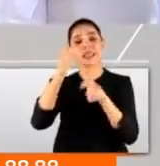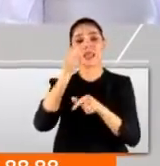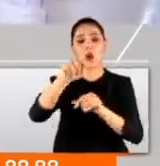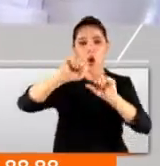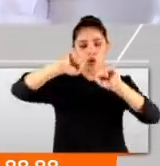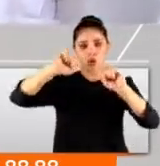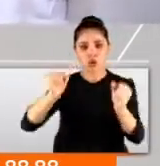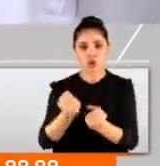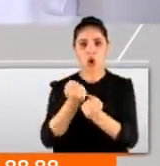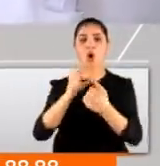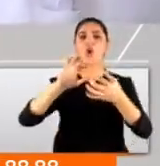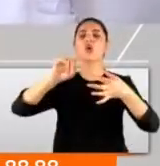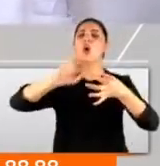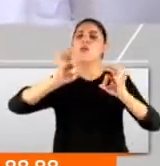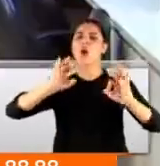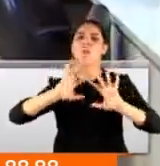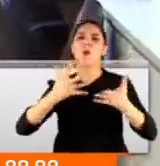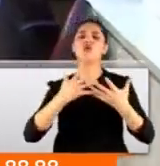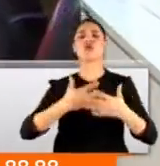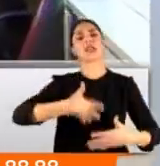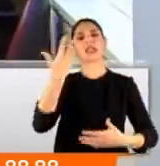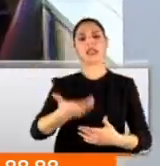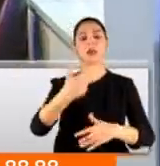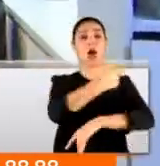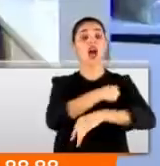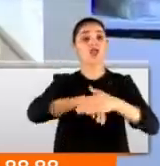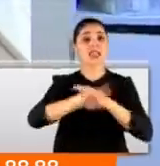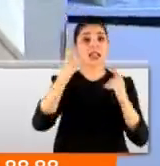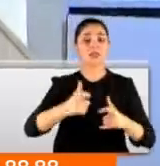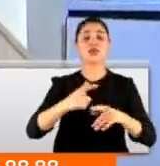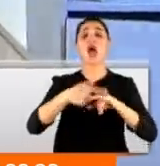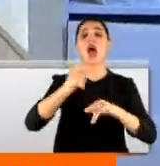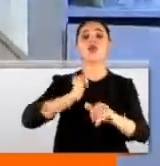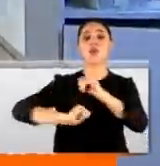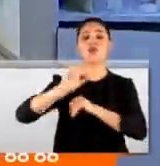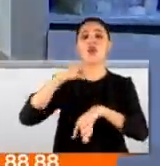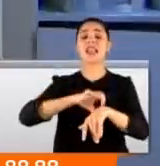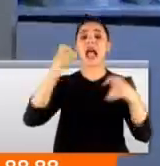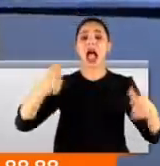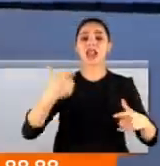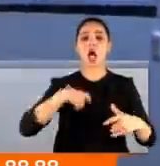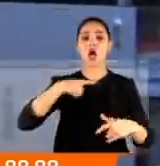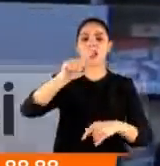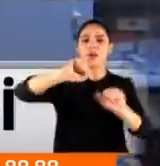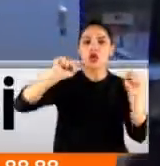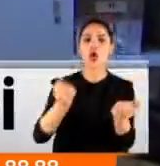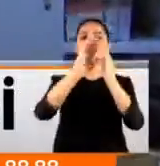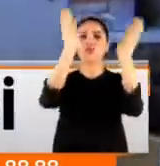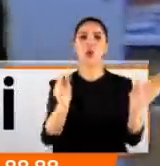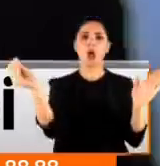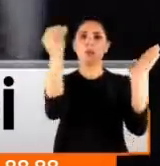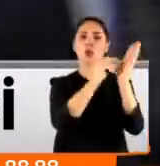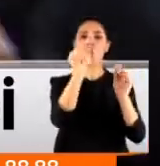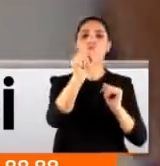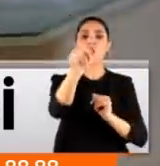soğuk zincir kırılsın istemiyoruz. Aşıların saklanması için Hacettepe Üniversitesi Hastanesi'ne özel bir soğutucu getirildi ve aşılar